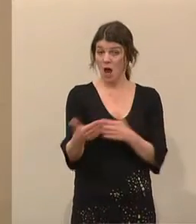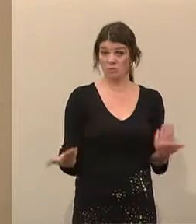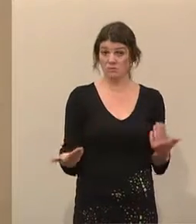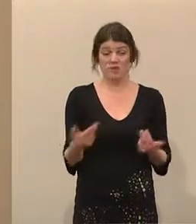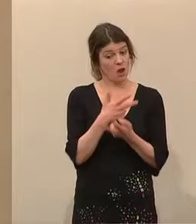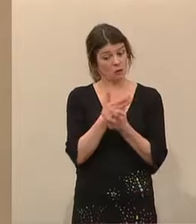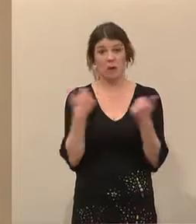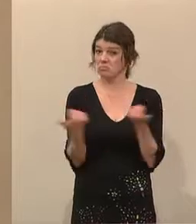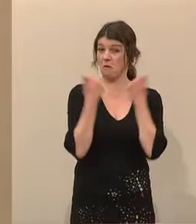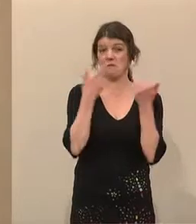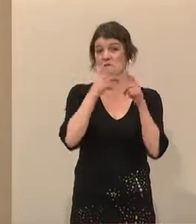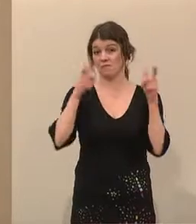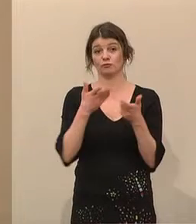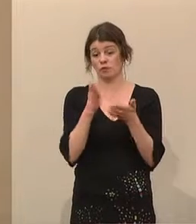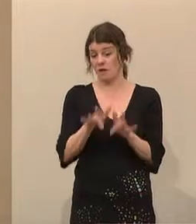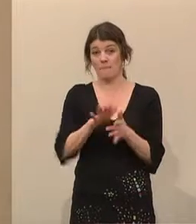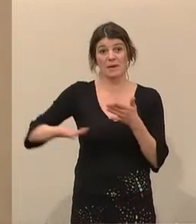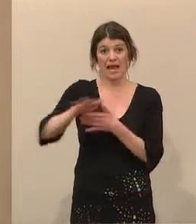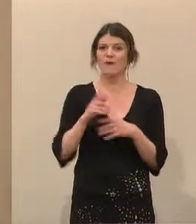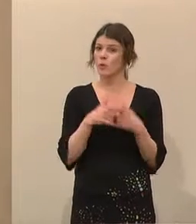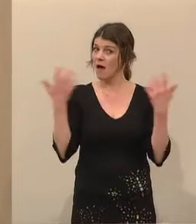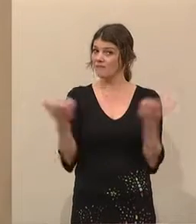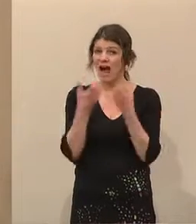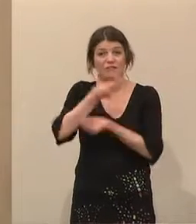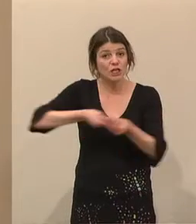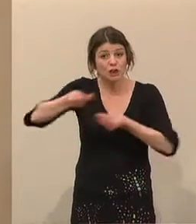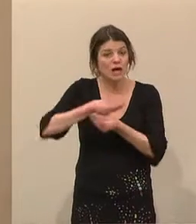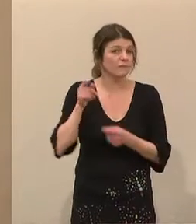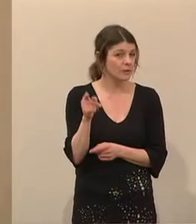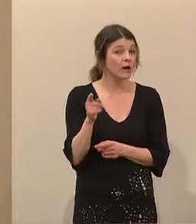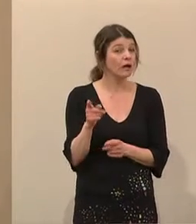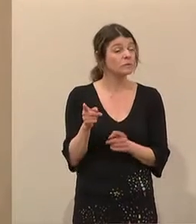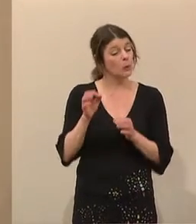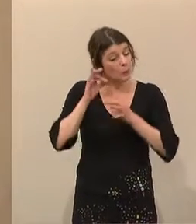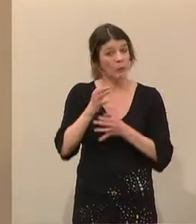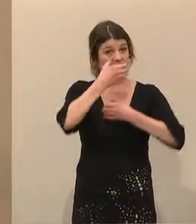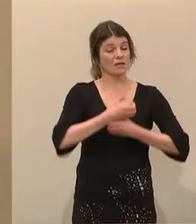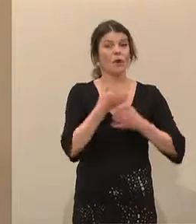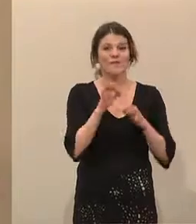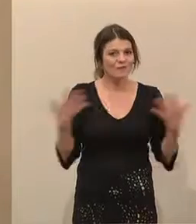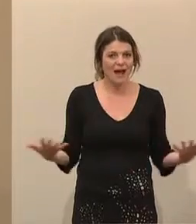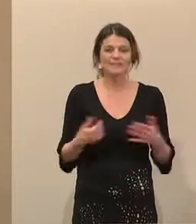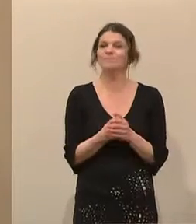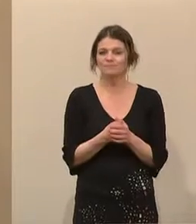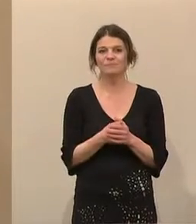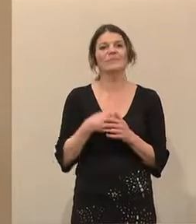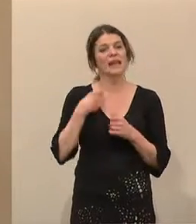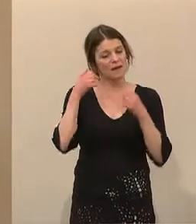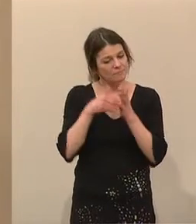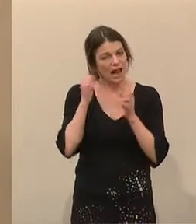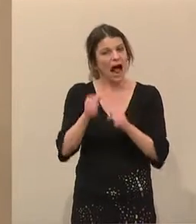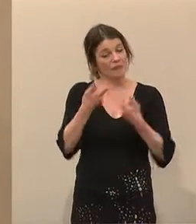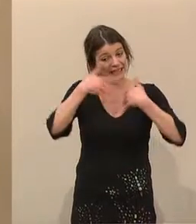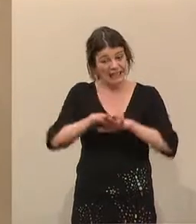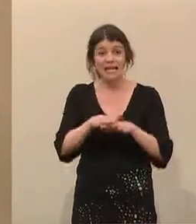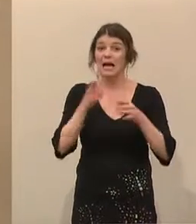Unternehmungen. Und die Waldbewirtschaftung ist auch ein guter Grundpfeiler für die gesamte integrierte Klima- und Energiestrategie,